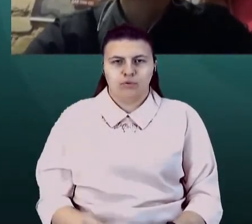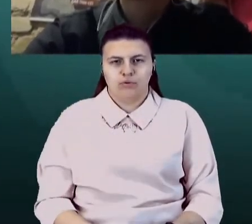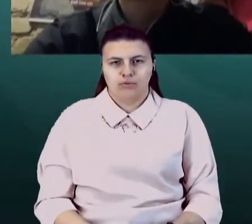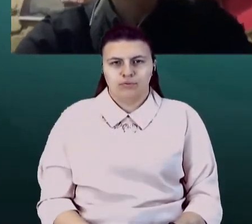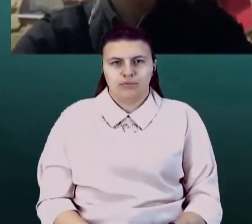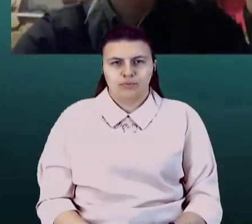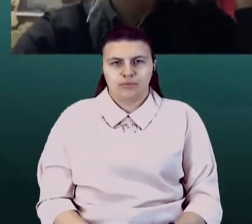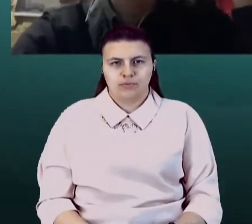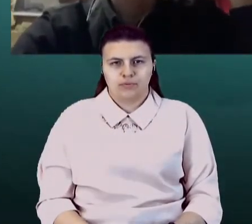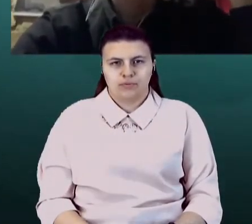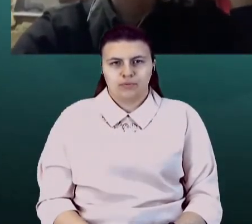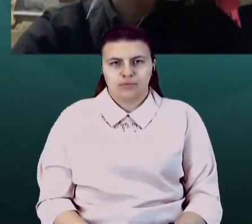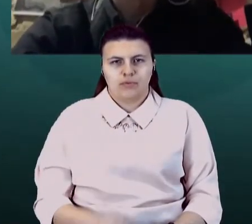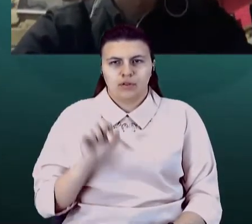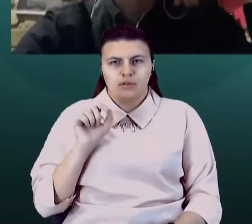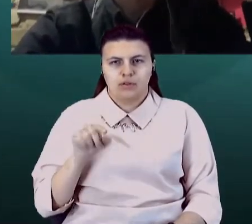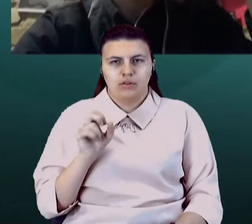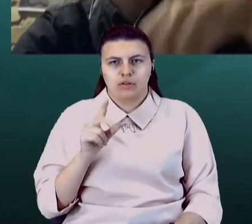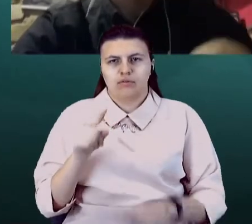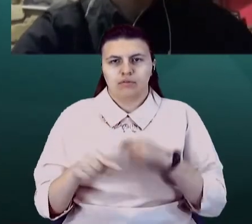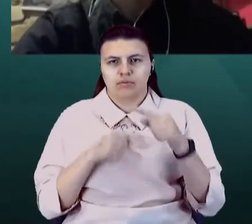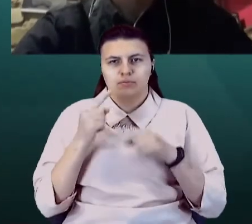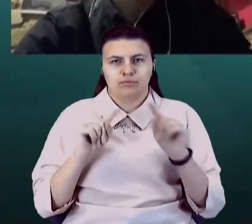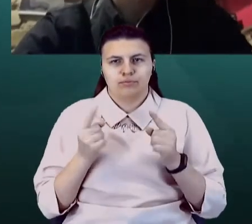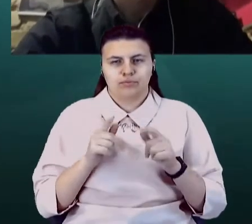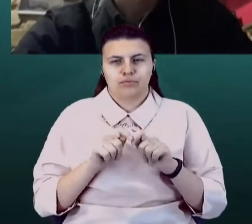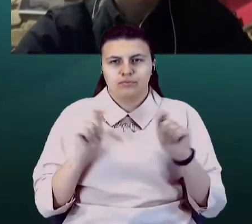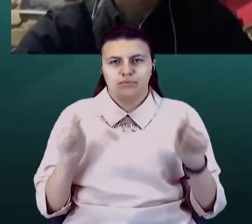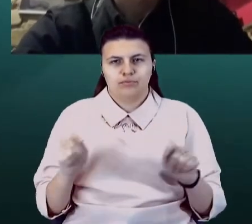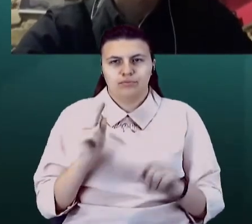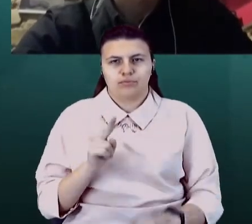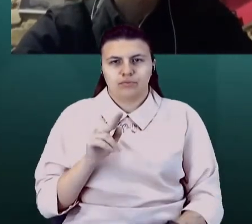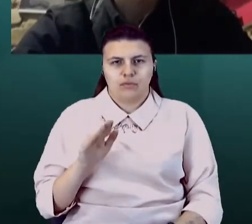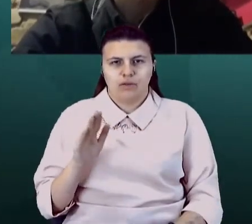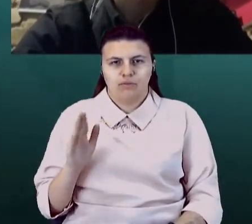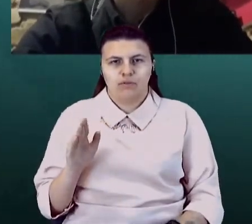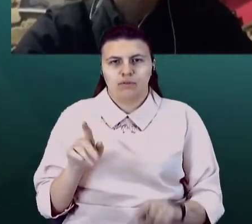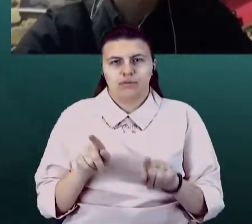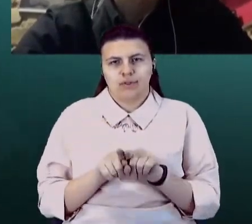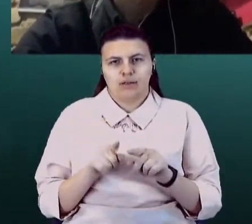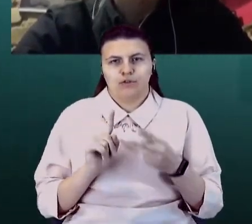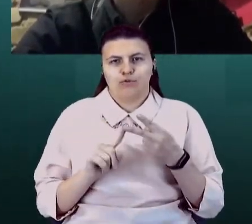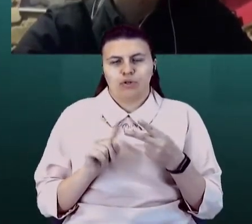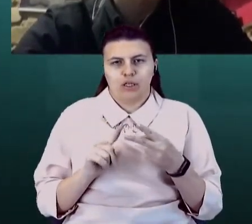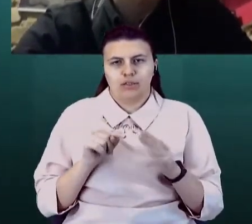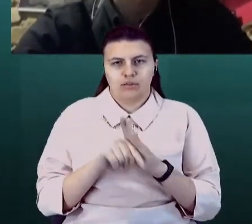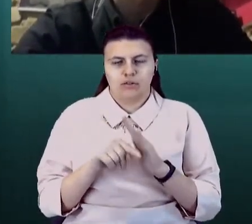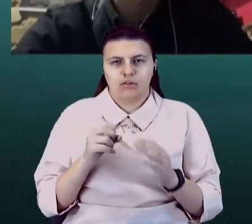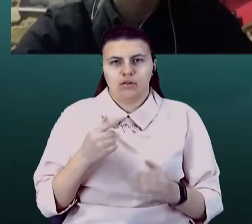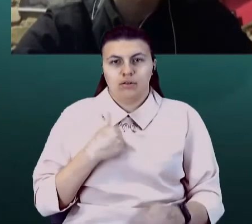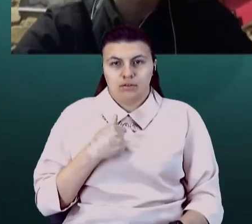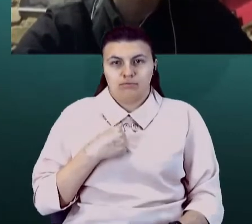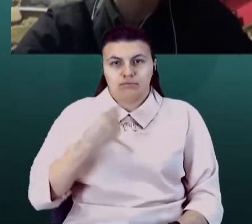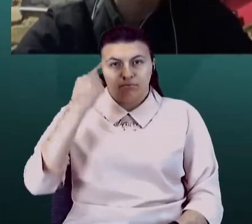Те, як вони аргументують, чому не відкривають КПВВ, це має таке другорядне значення, як на мене. Що там кажуть угруповані